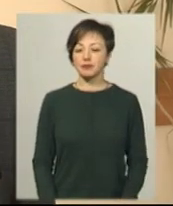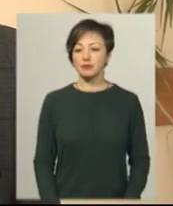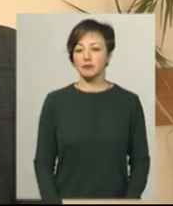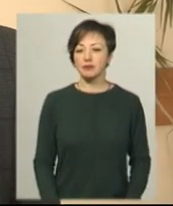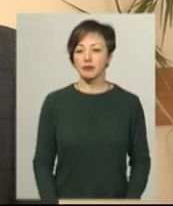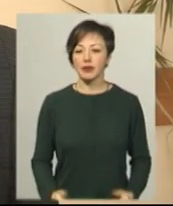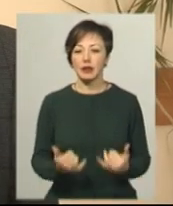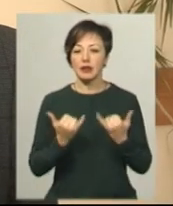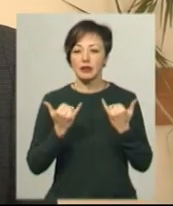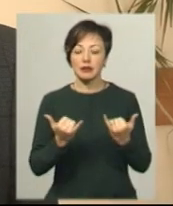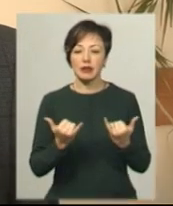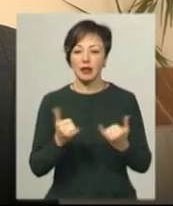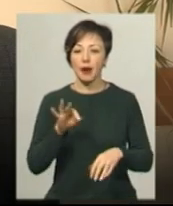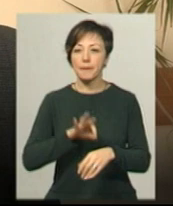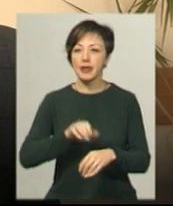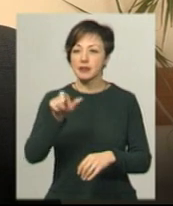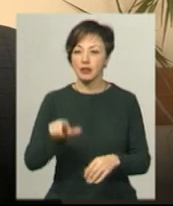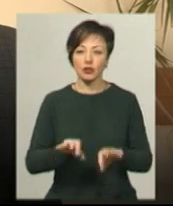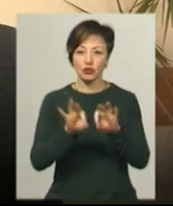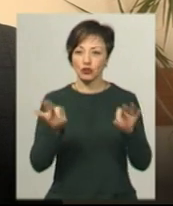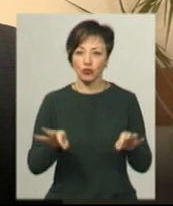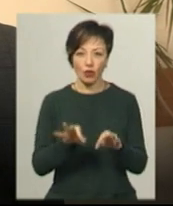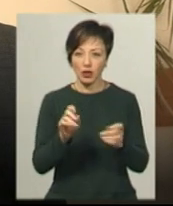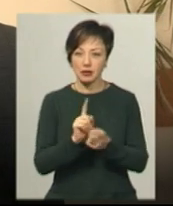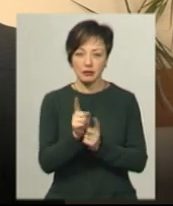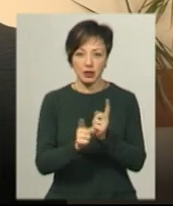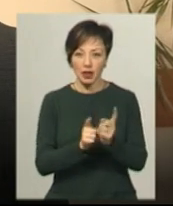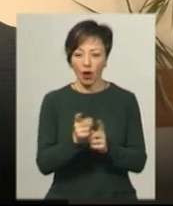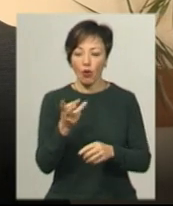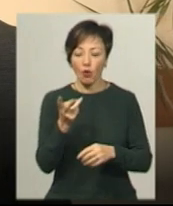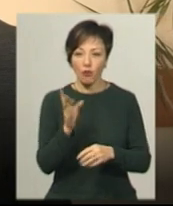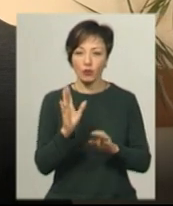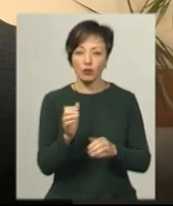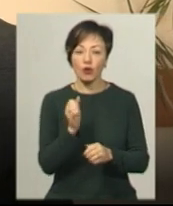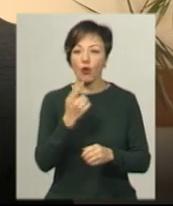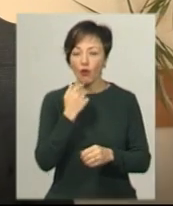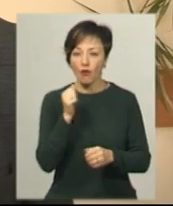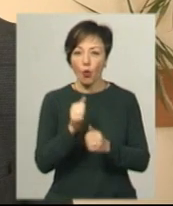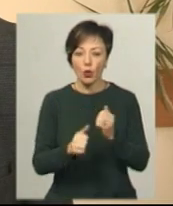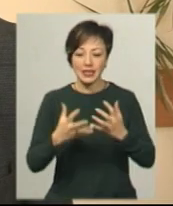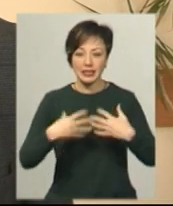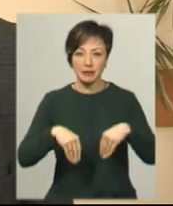не поміняється нічого. Забір крові буде проходити в кожній облаторії сімейної медицини.